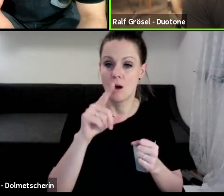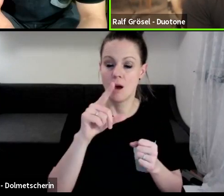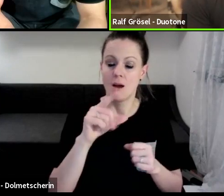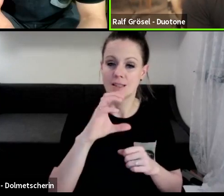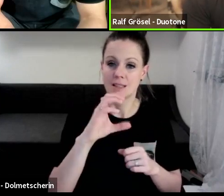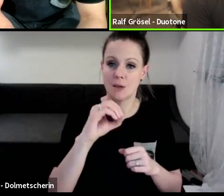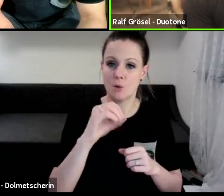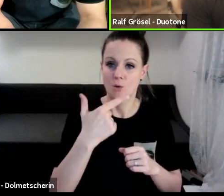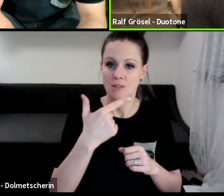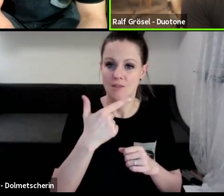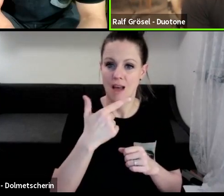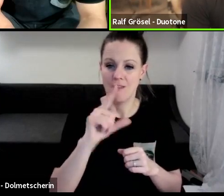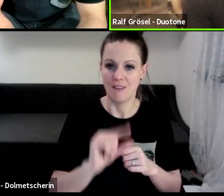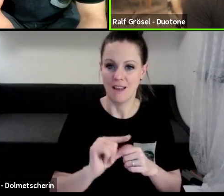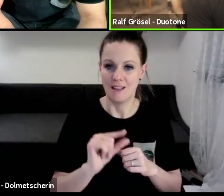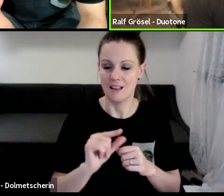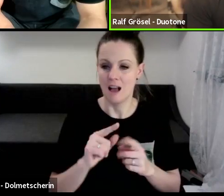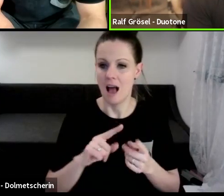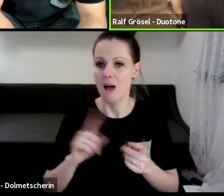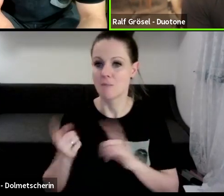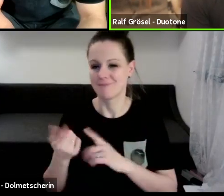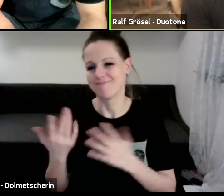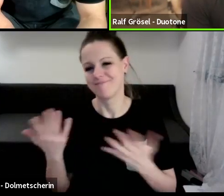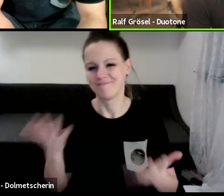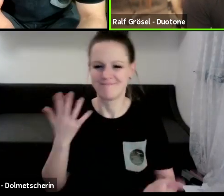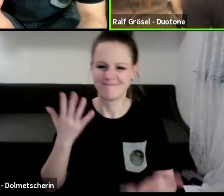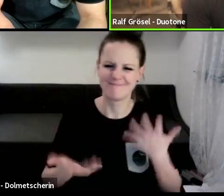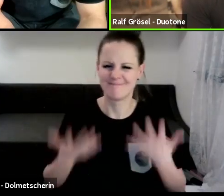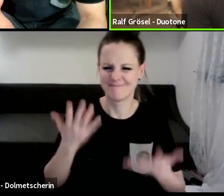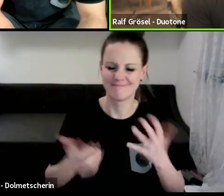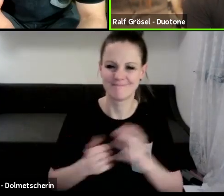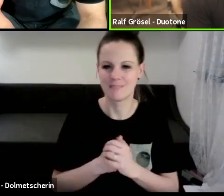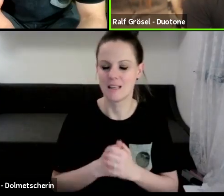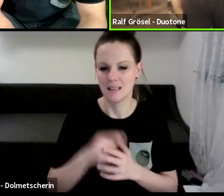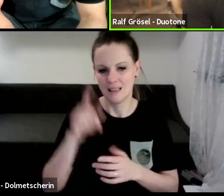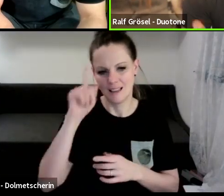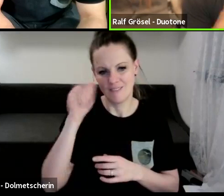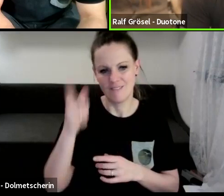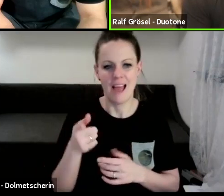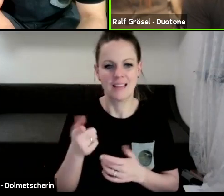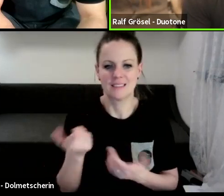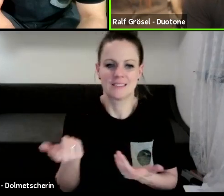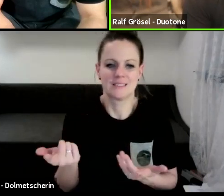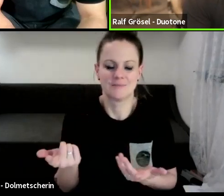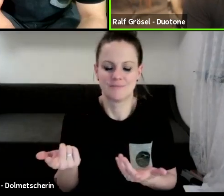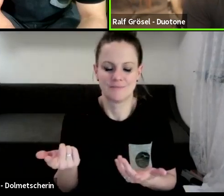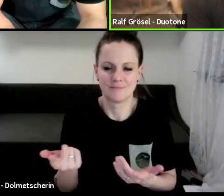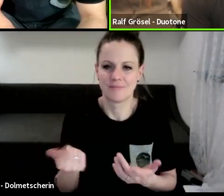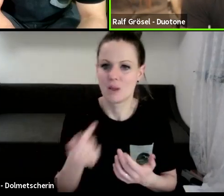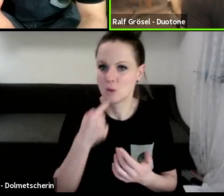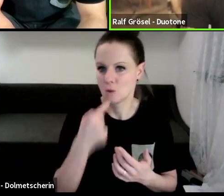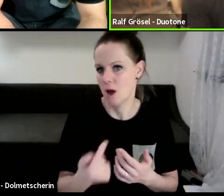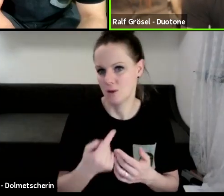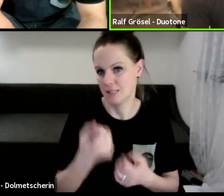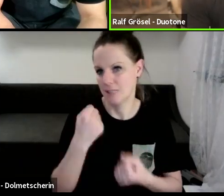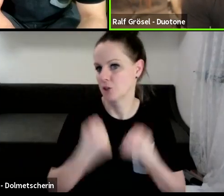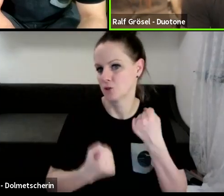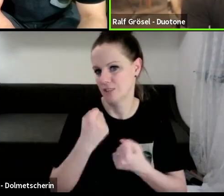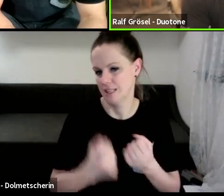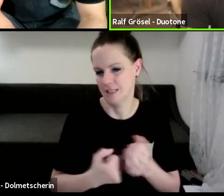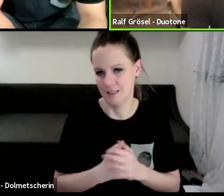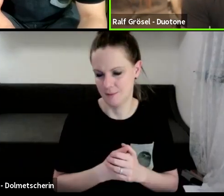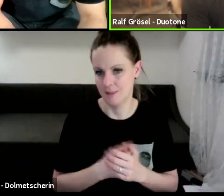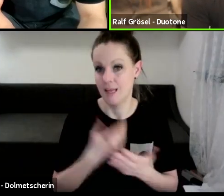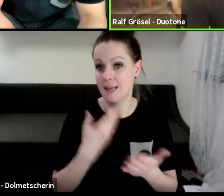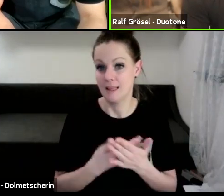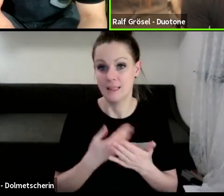mathematisch-physisch-denkender Mensch weiß man, man die Aussage so gar nicht treffen kann. Das heißt also, es